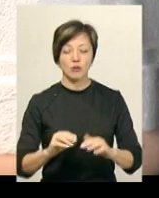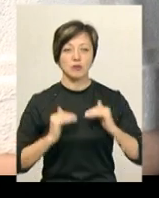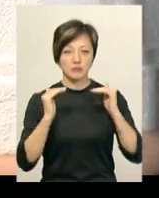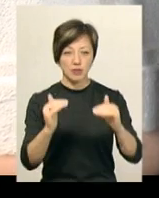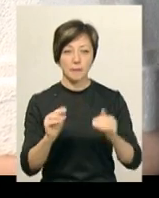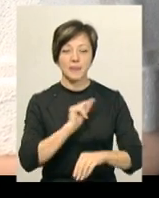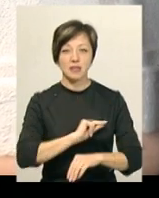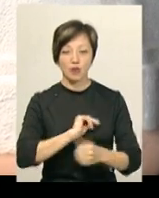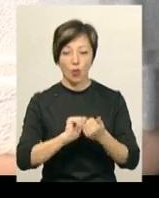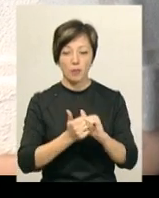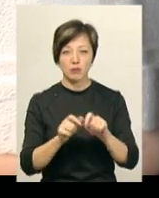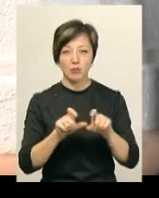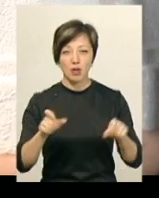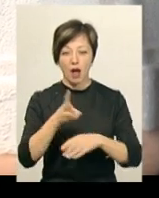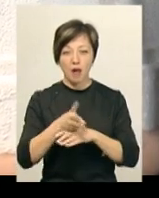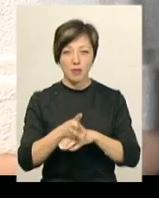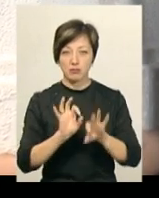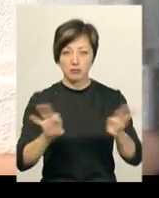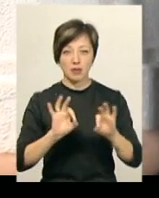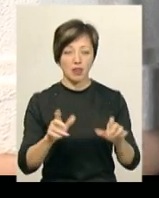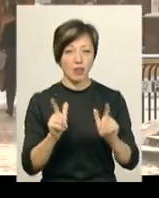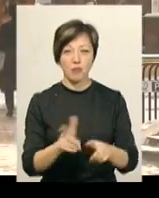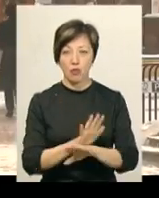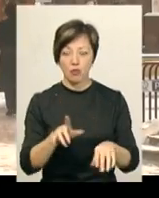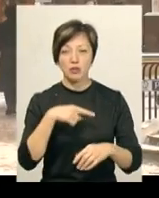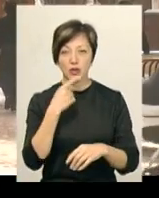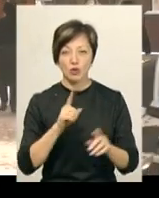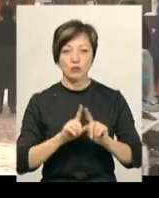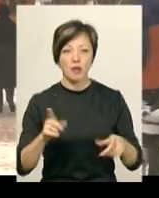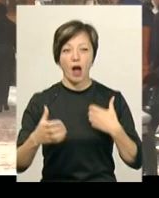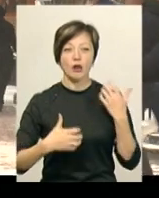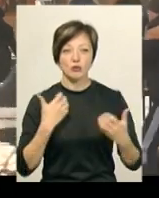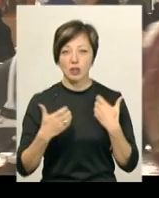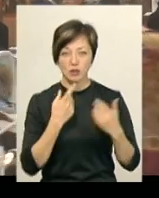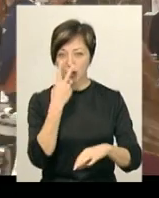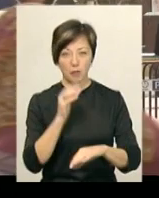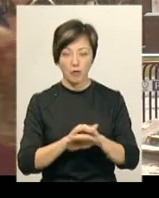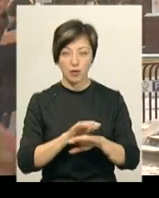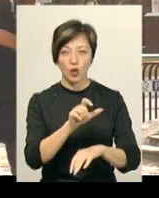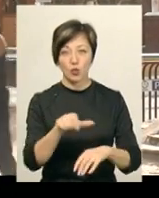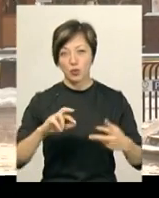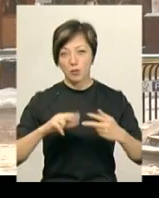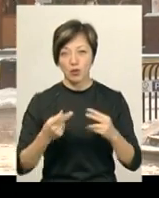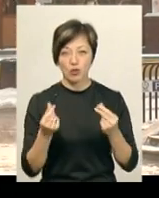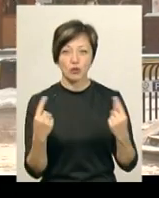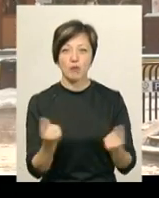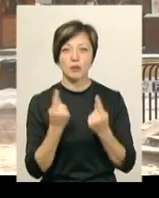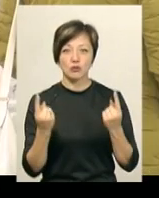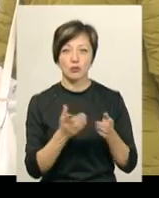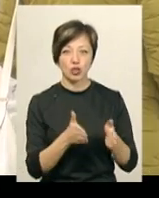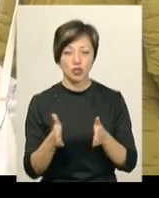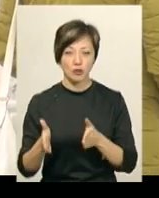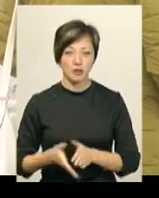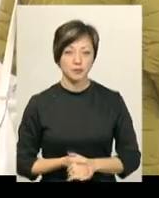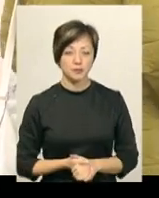Працівники обмінних пунктів на камеру говорити не погодилися. Проте, кажуть, особливого ажіотажу не помітили. Люди обмінюють гроші у звичному режимі.